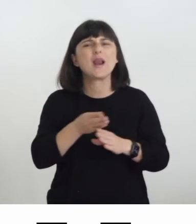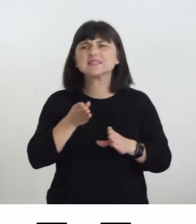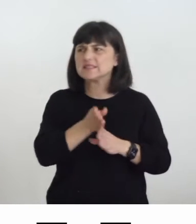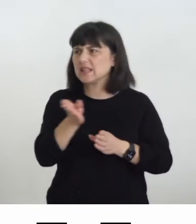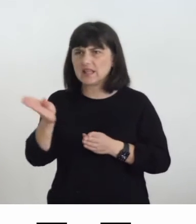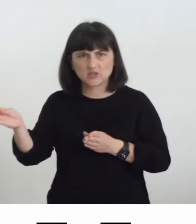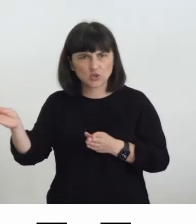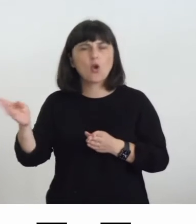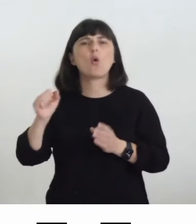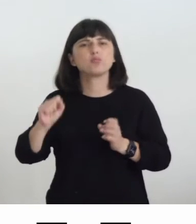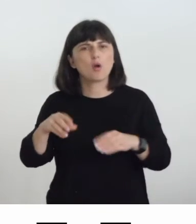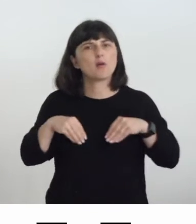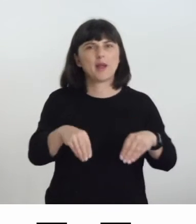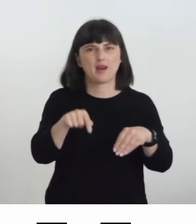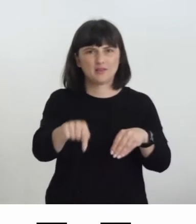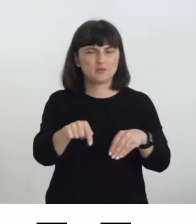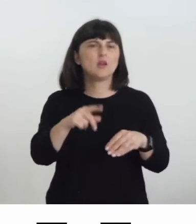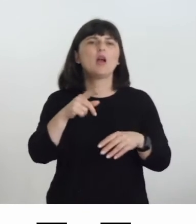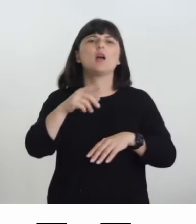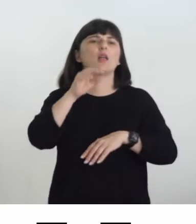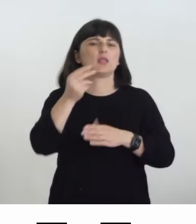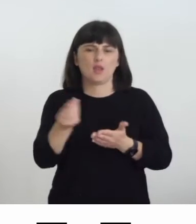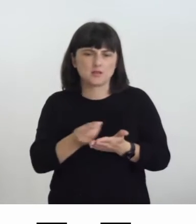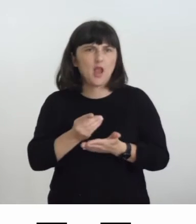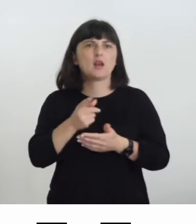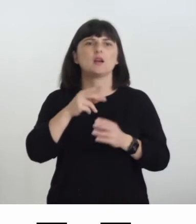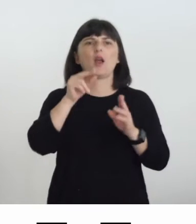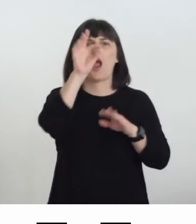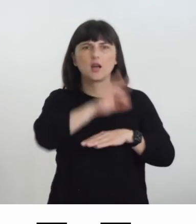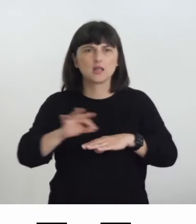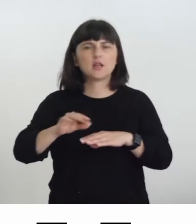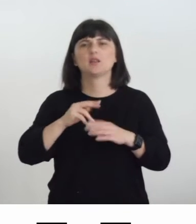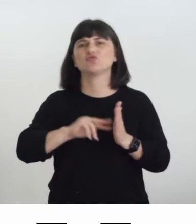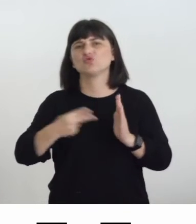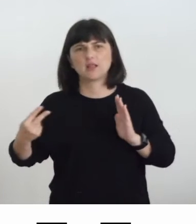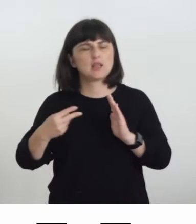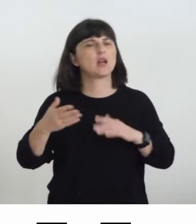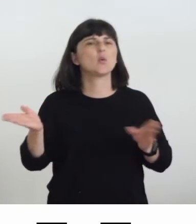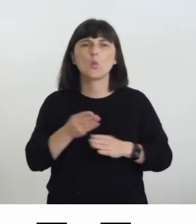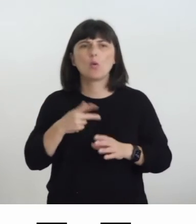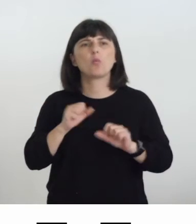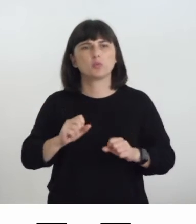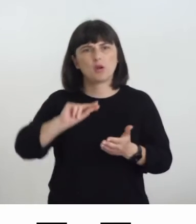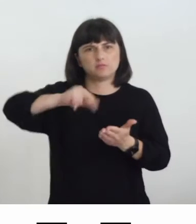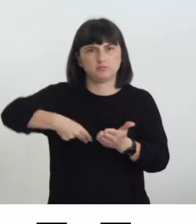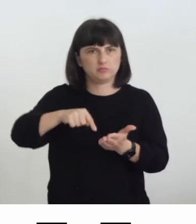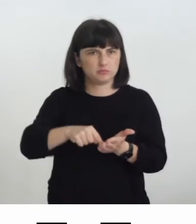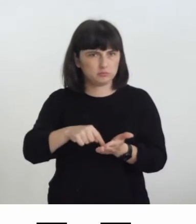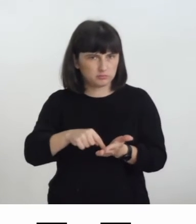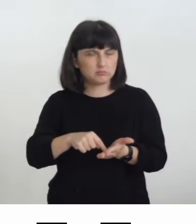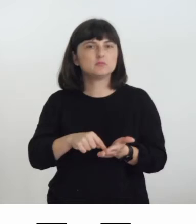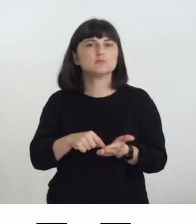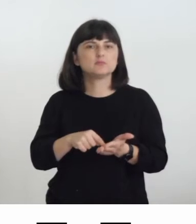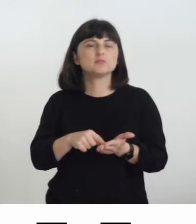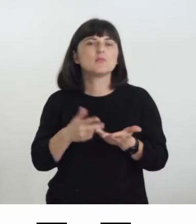designer che gli architetti che gli ingegneri possono iscriversi a questo indirizzo che prevede alcuni